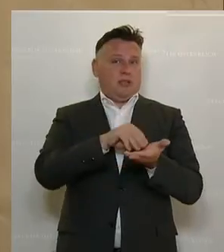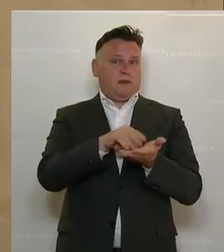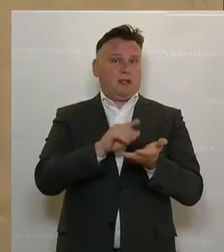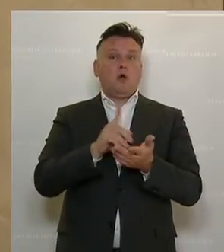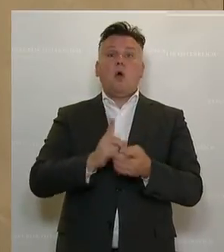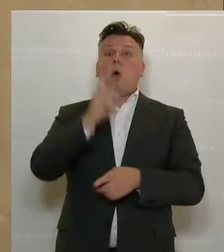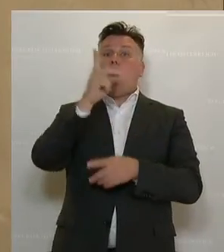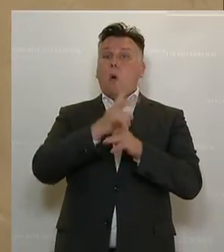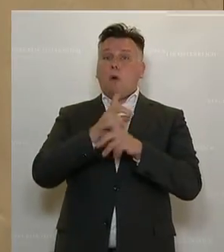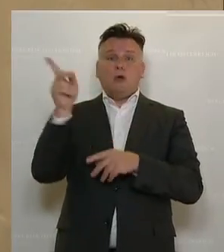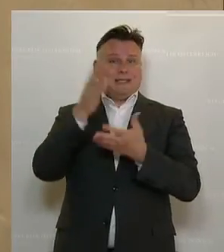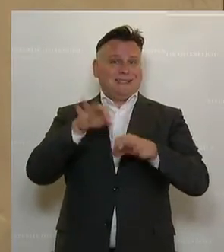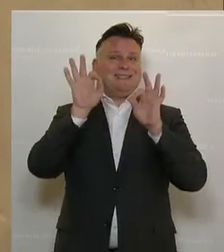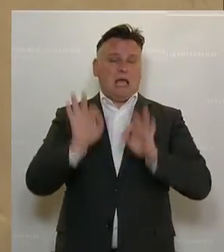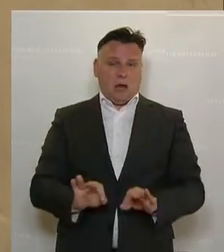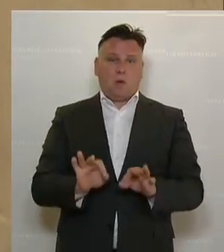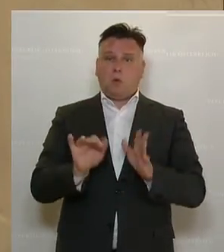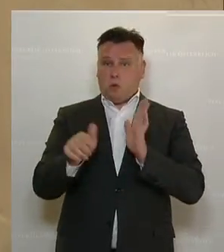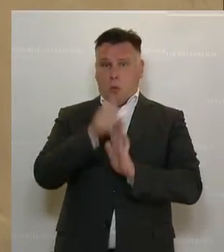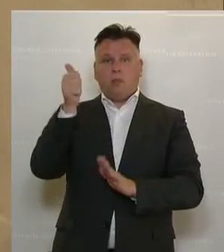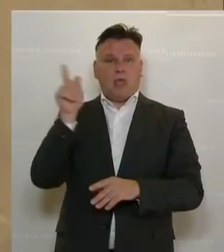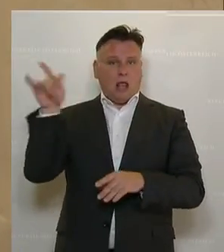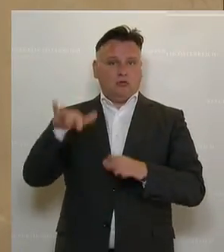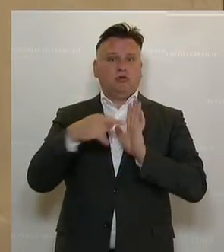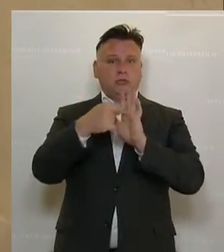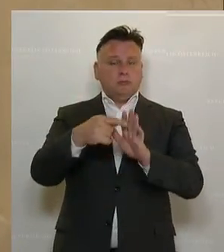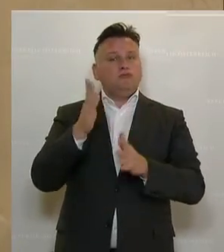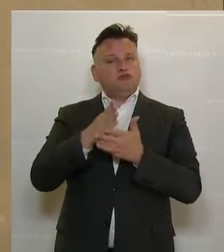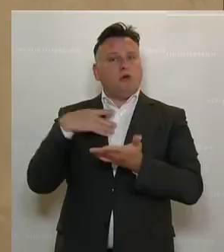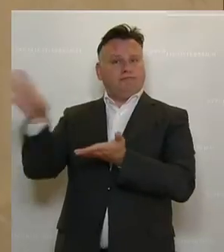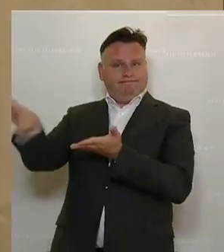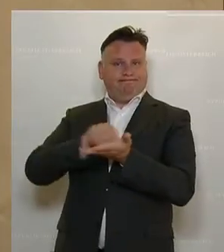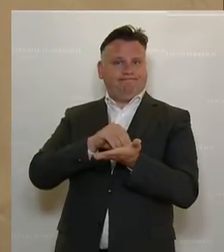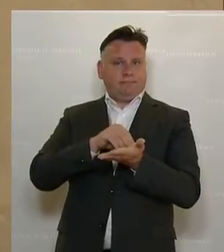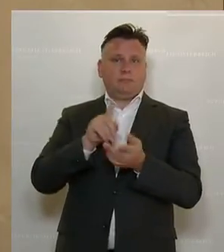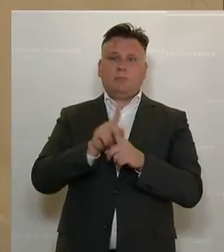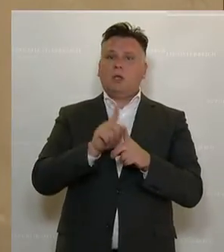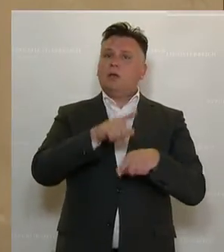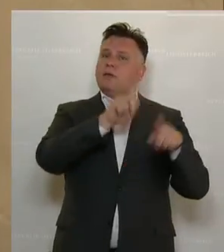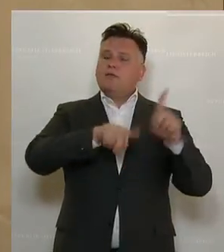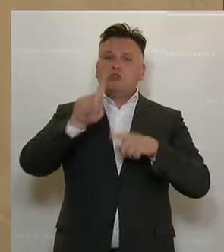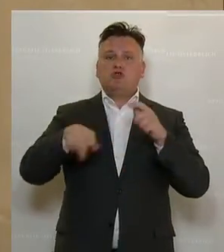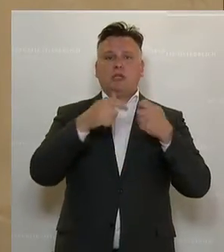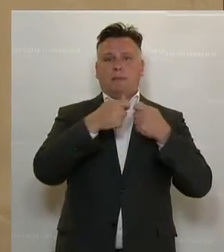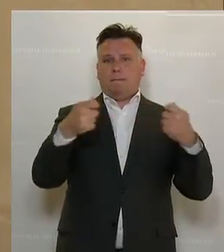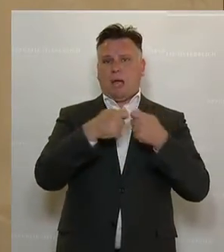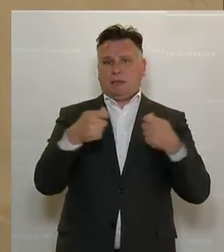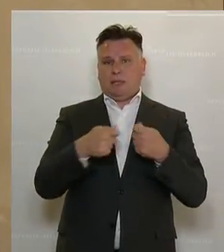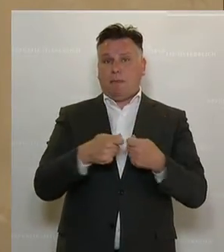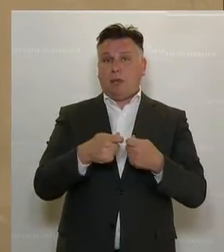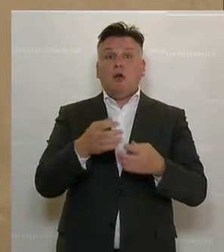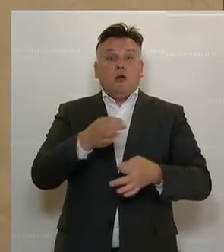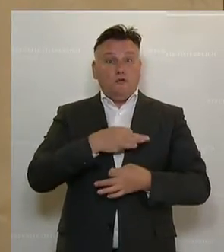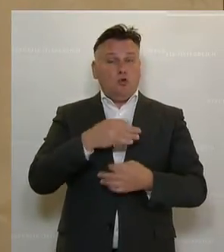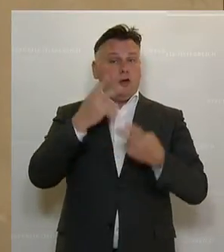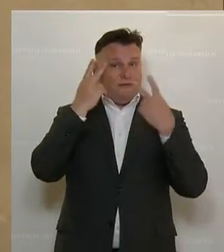Modell in Oberösterreich, das vor kurzem vorgestellt wurde, wo wir Anleihen genommen haben. Es wird ein Mixer Maßnahmen sein. Entscheidend für mich